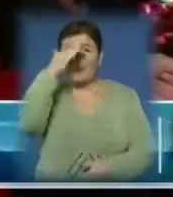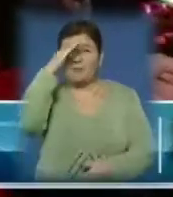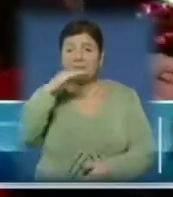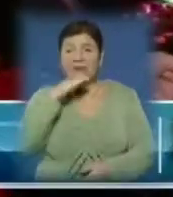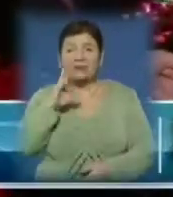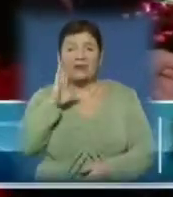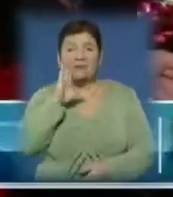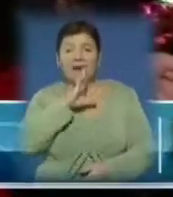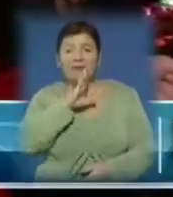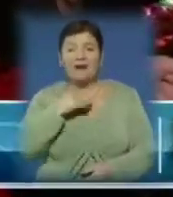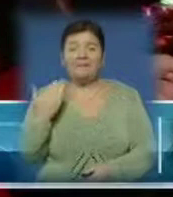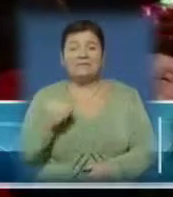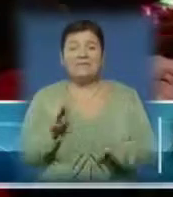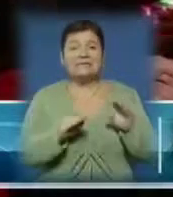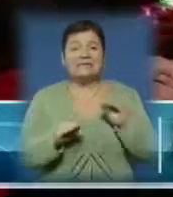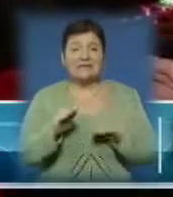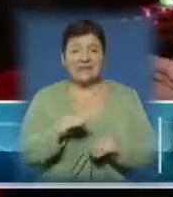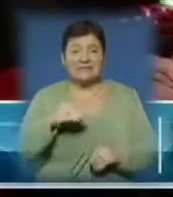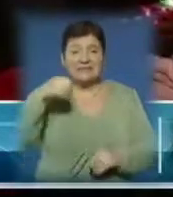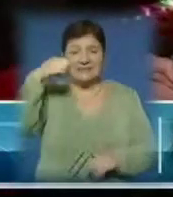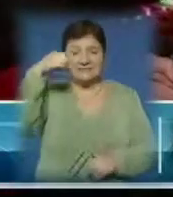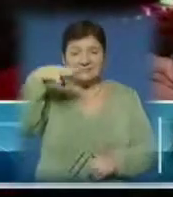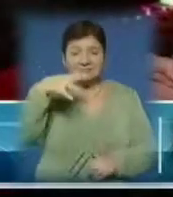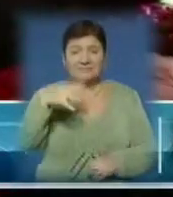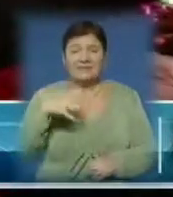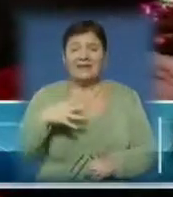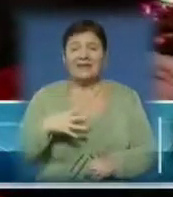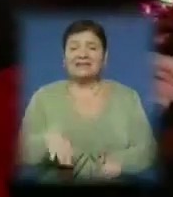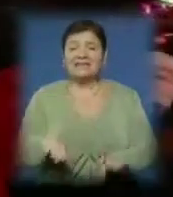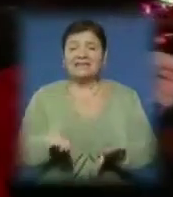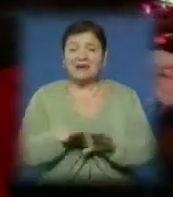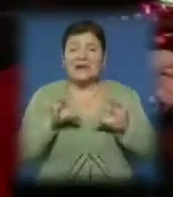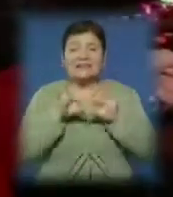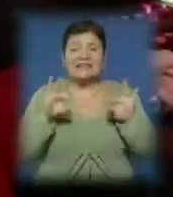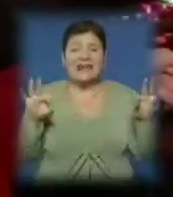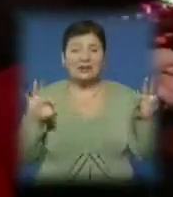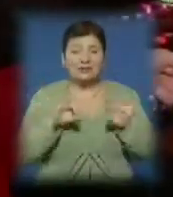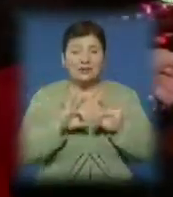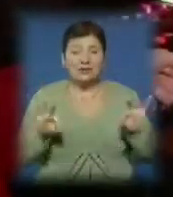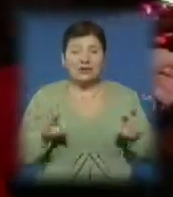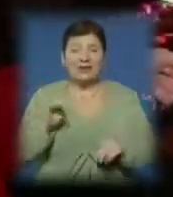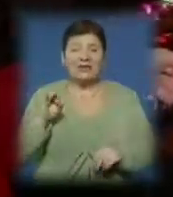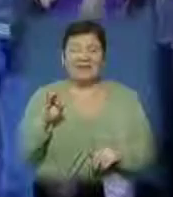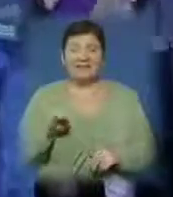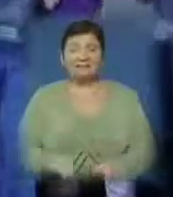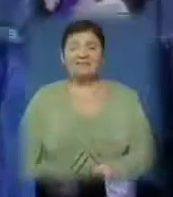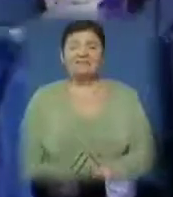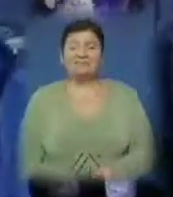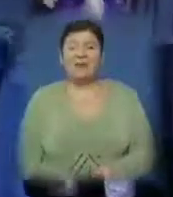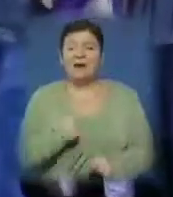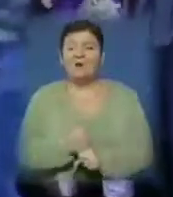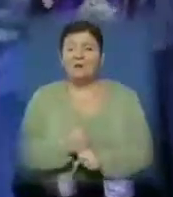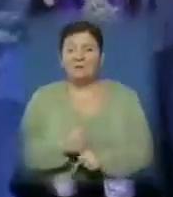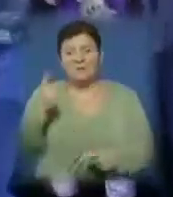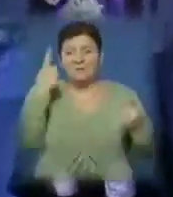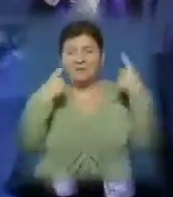Він складається з ліхтарика, як ви бачите, з лінточки, з пір'я. Рукотворний